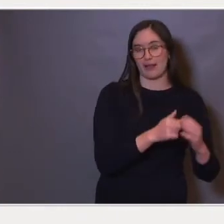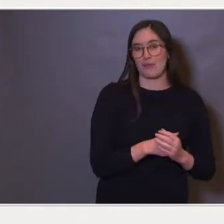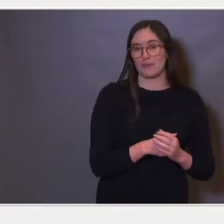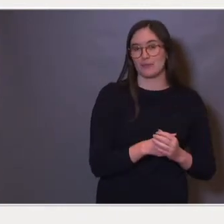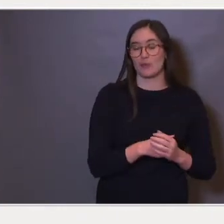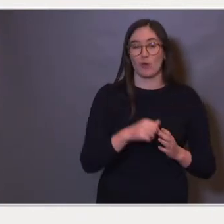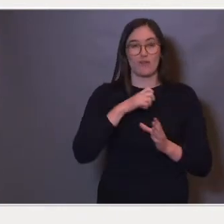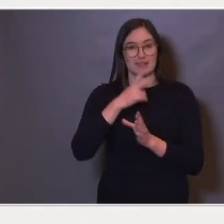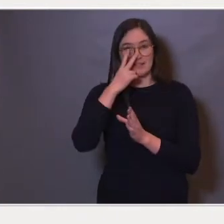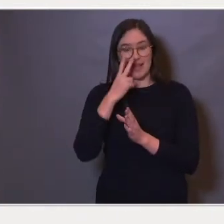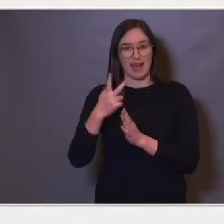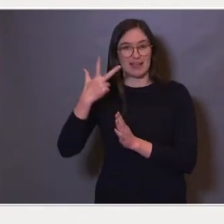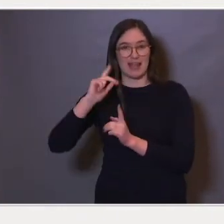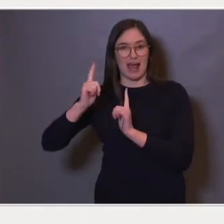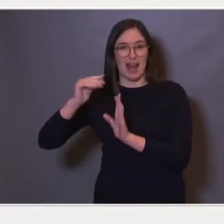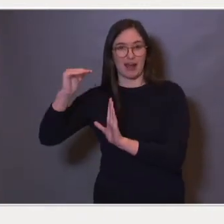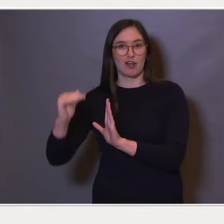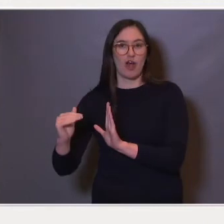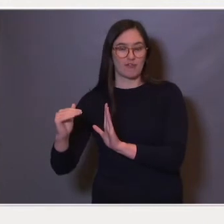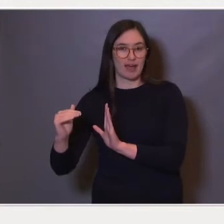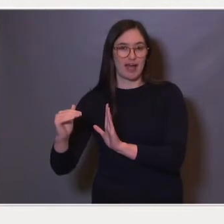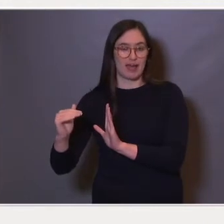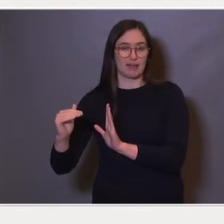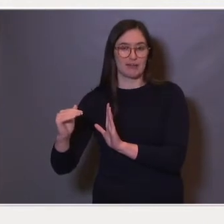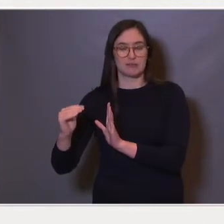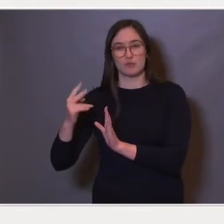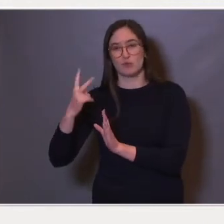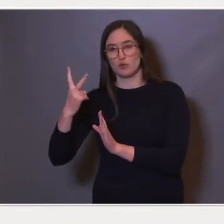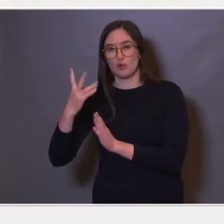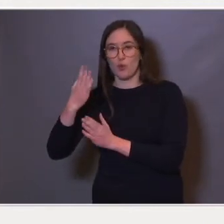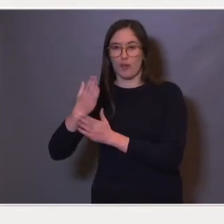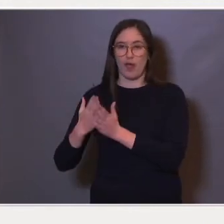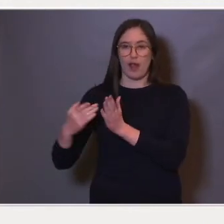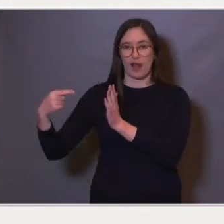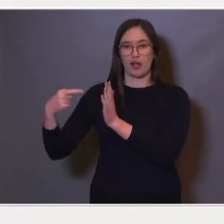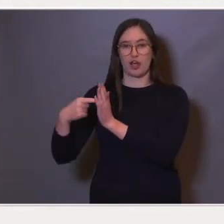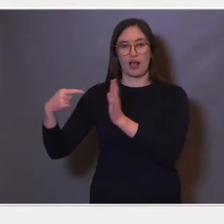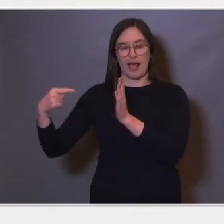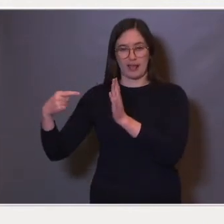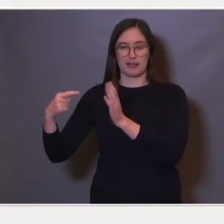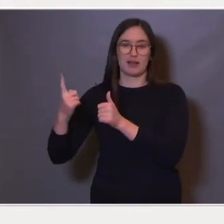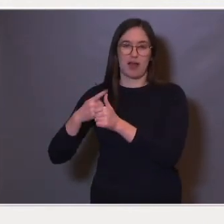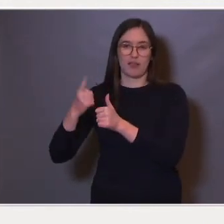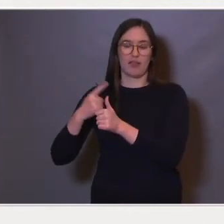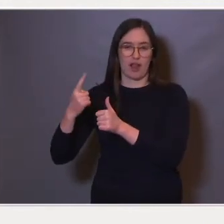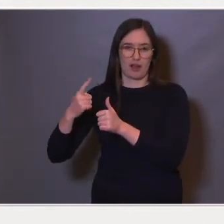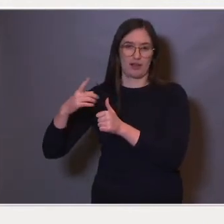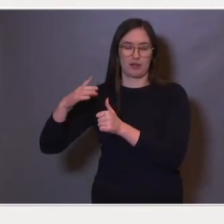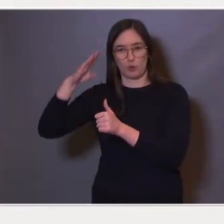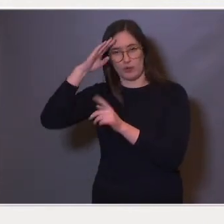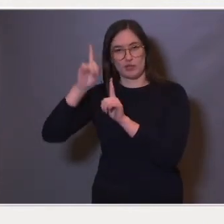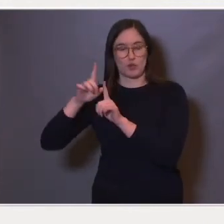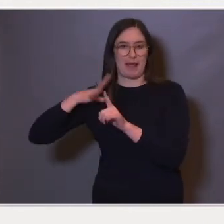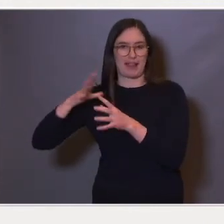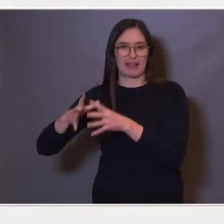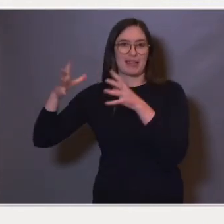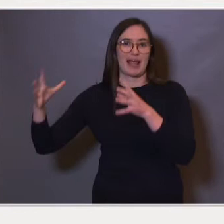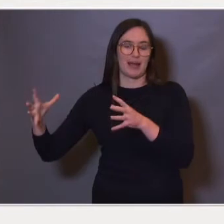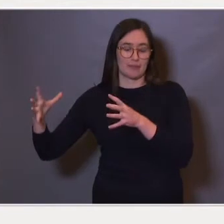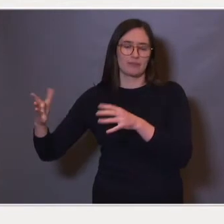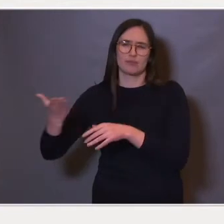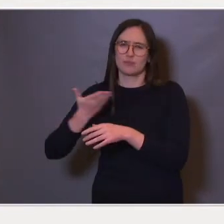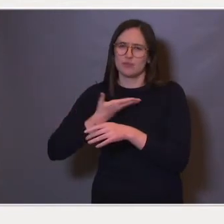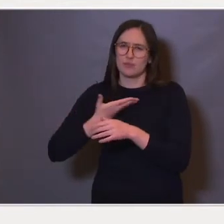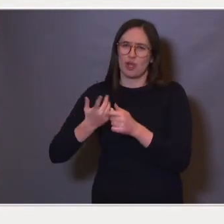på de som har tre eller lavere, så er det to og en halv gang så mange gutter som jenter. Det er en stor